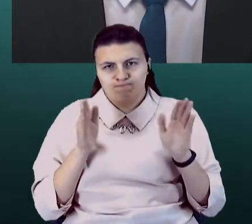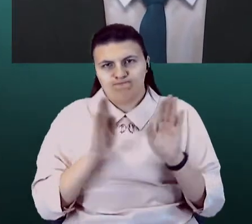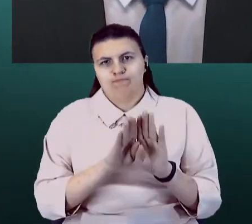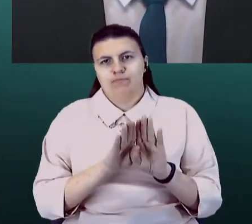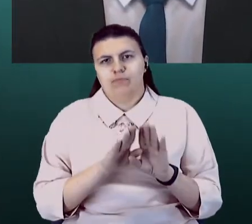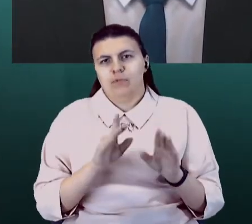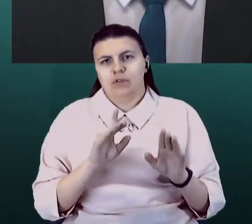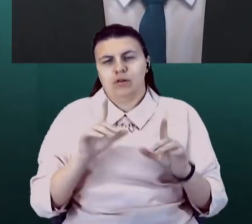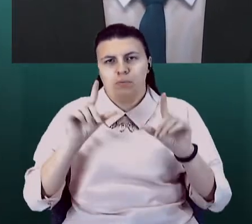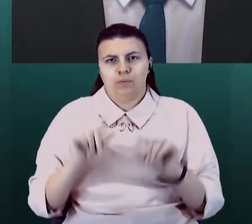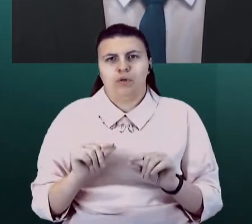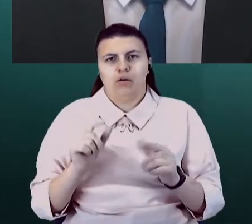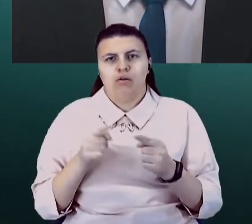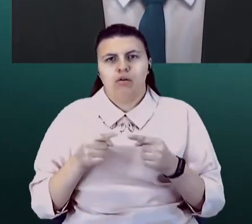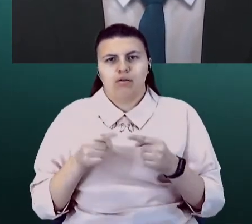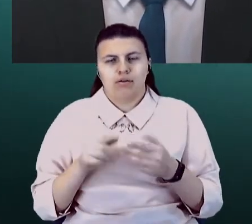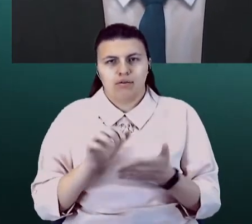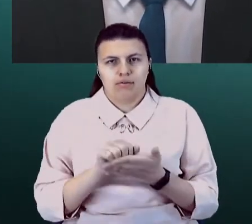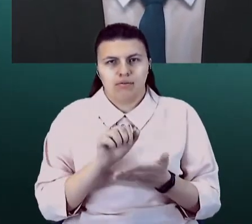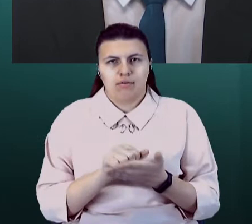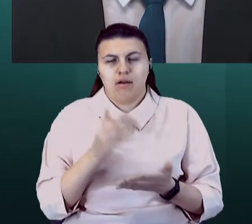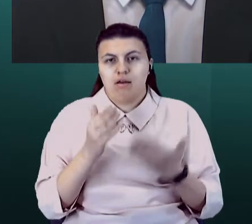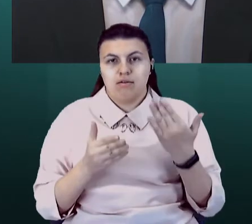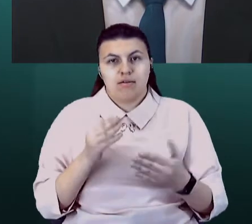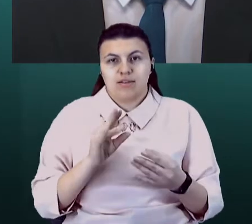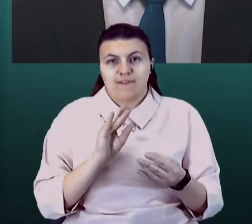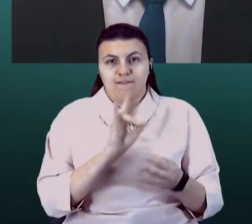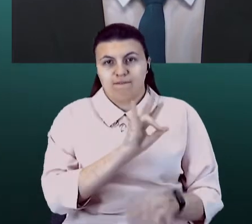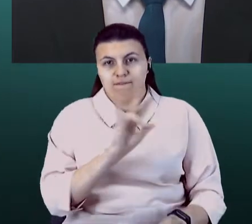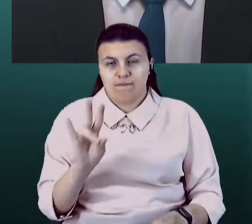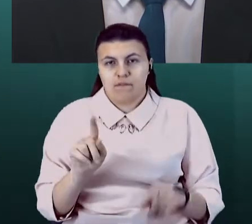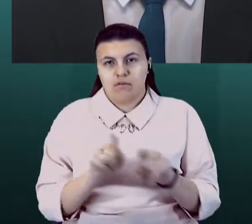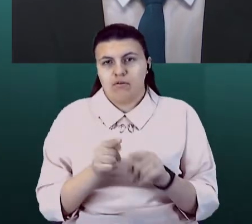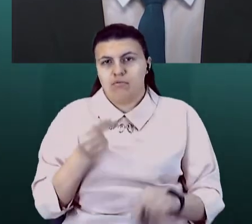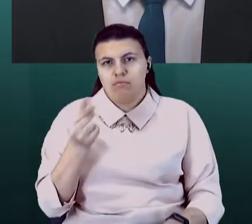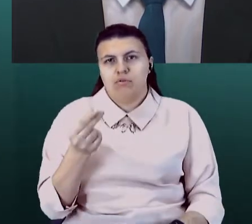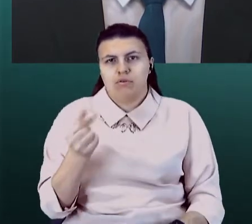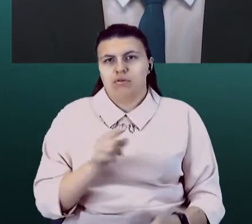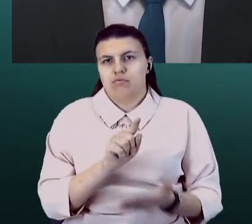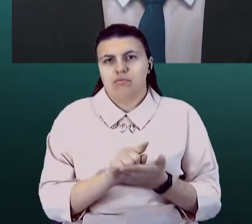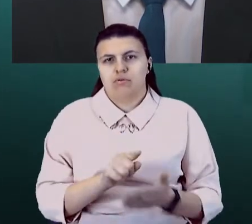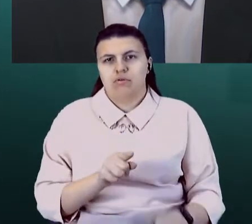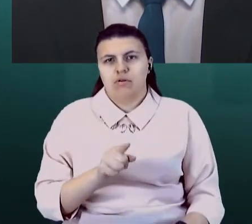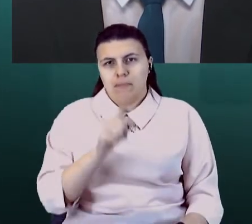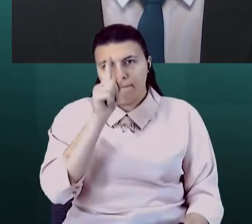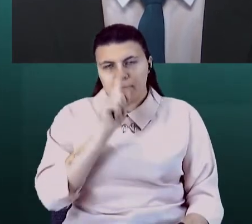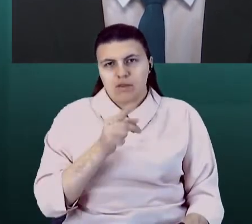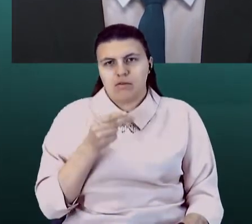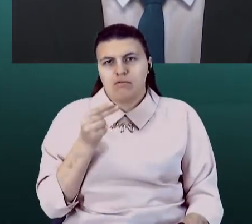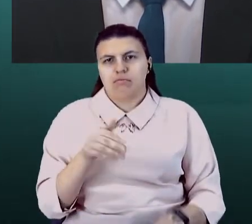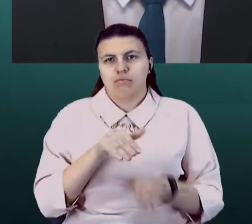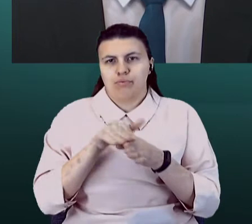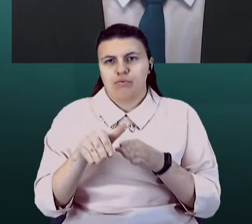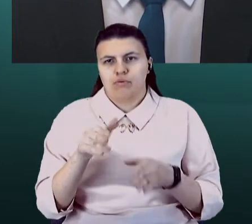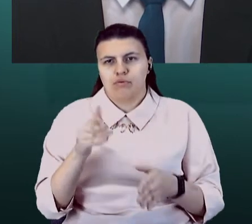Зарплату законодателі ми теж будемо виплачувати за полний рабочий місць, навіть якщо люди, у нас, сутрунники, не будуть